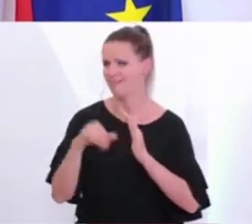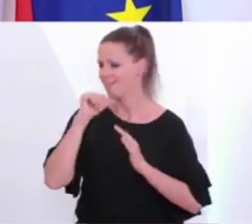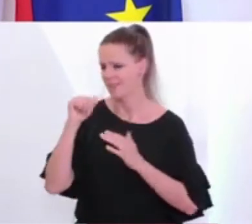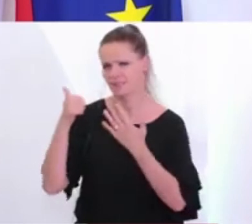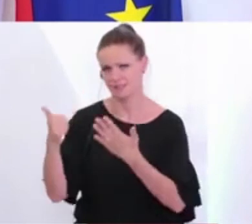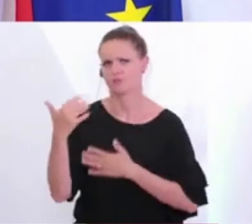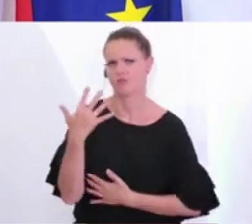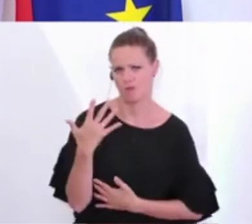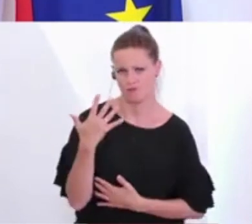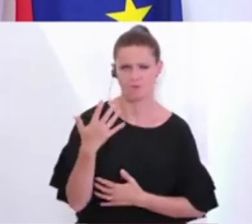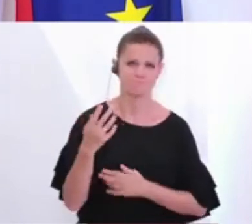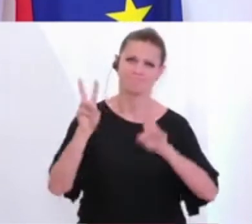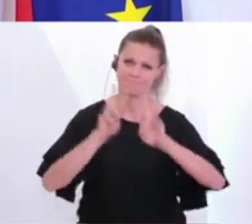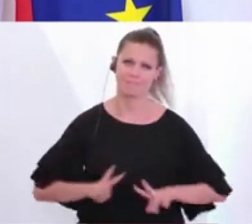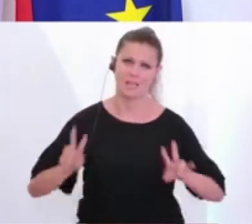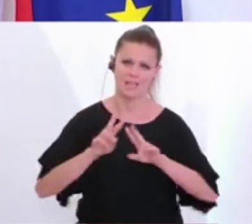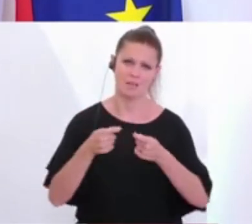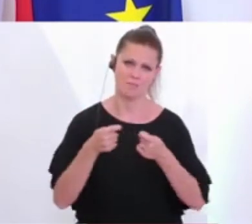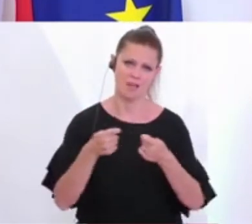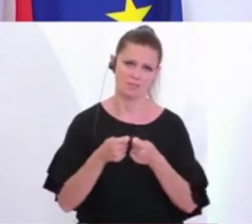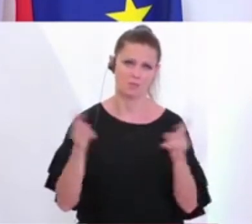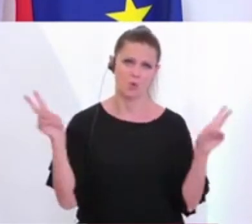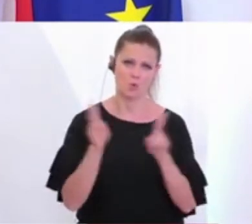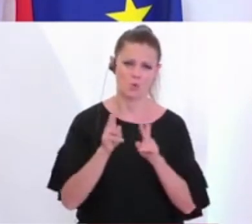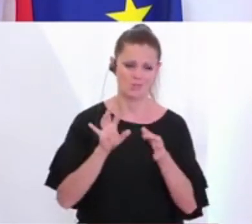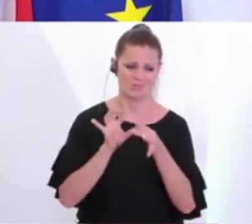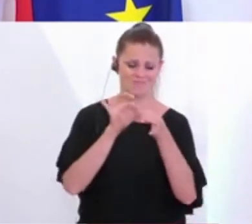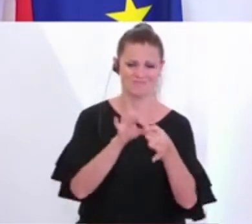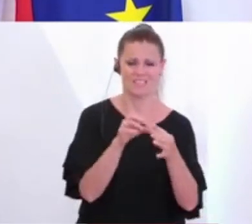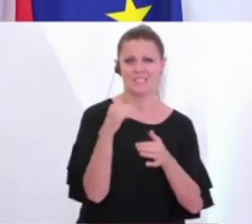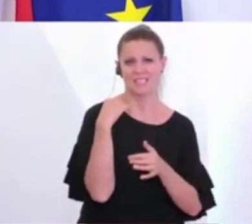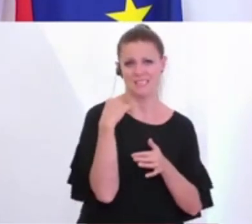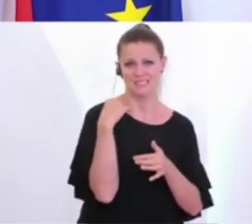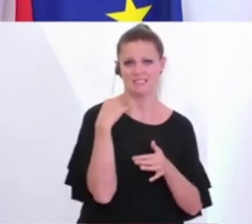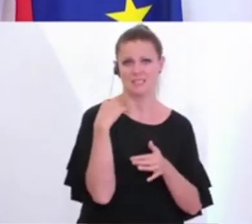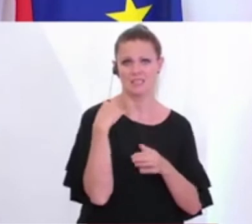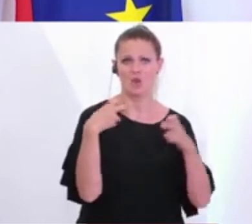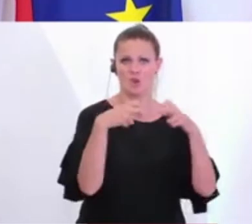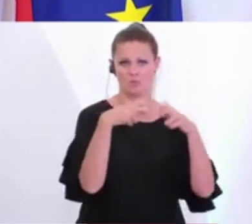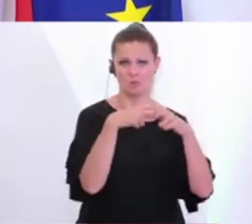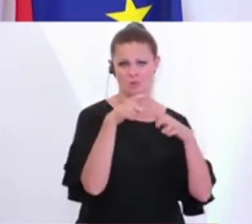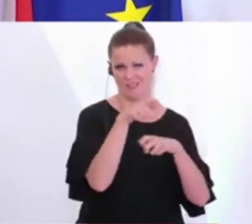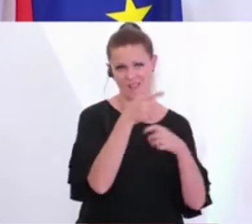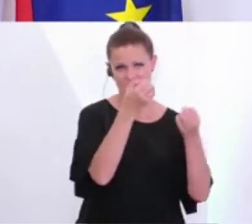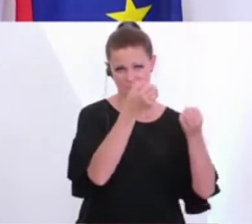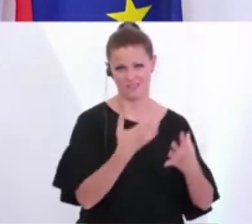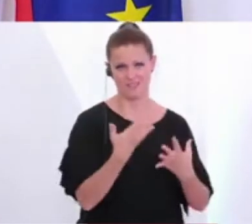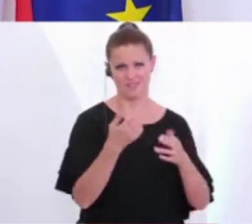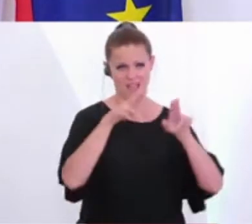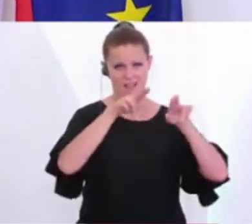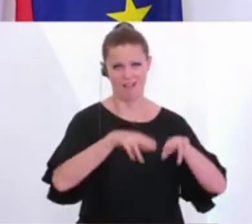Maßnahme unterwegs. Vielleicht lassen wir noch kurz auf etwas eingehen, was gestern in Brüssel geschehen ist, nämlich die